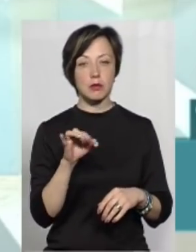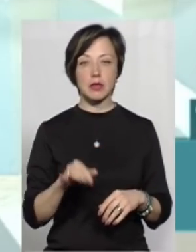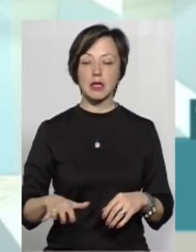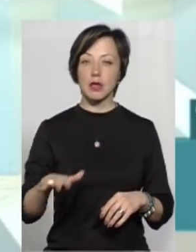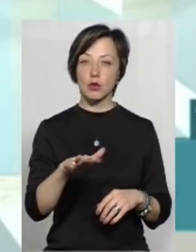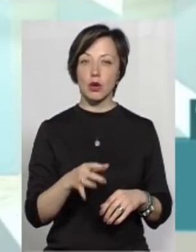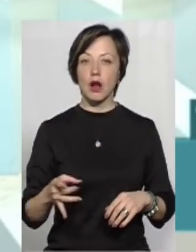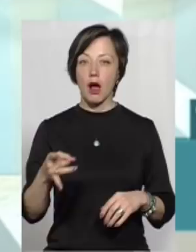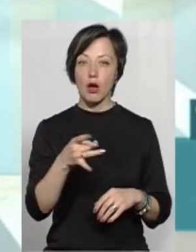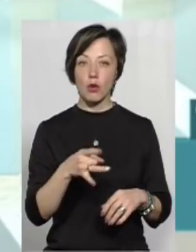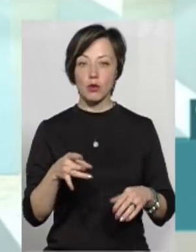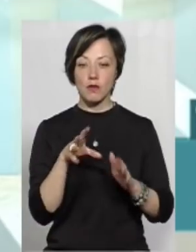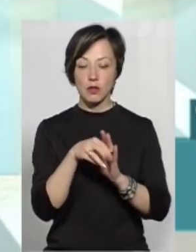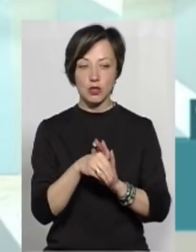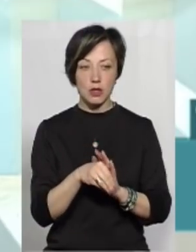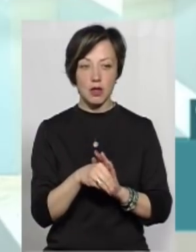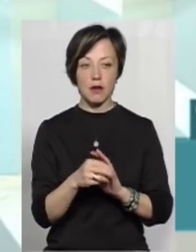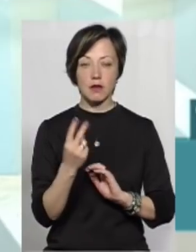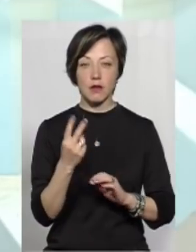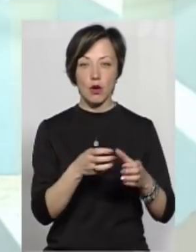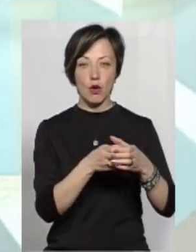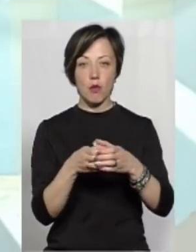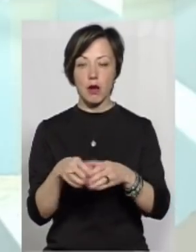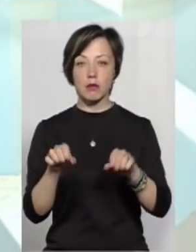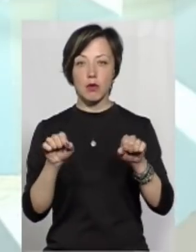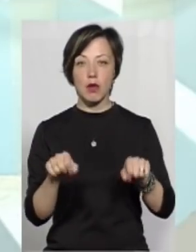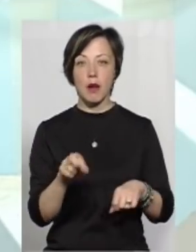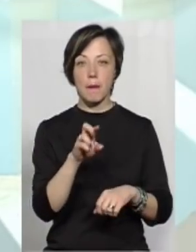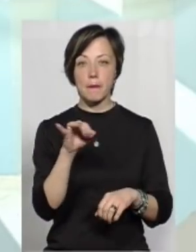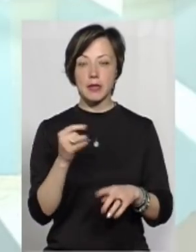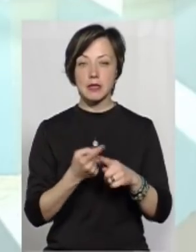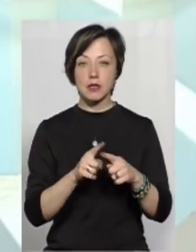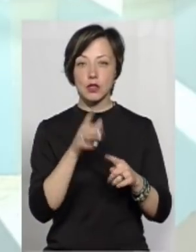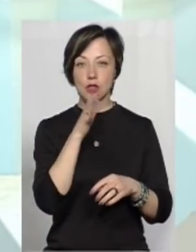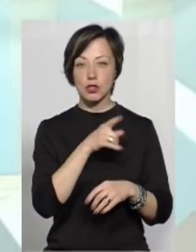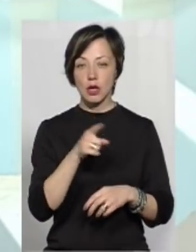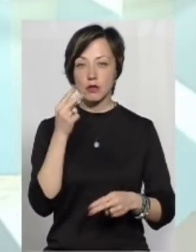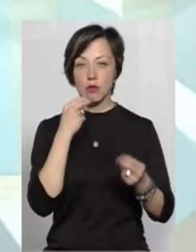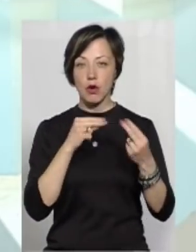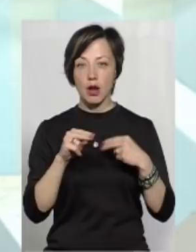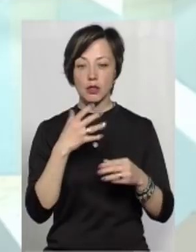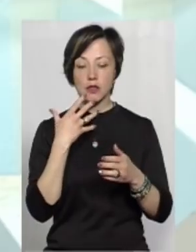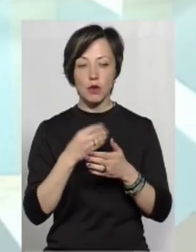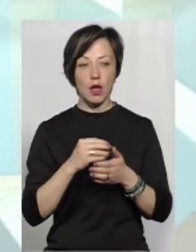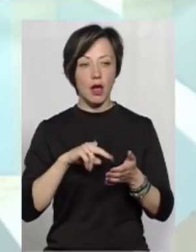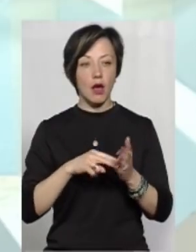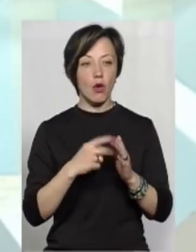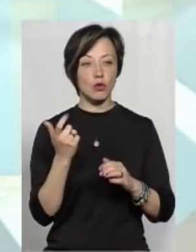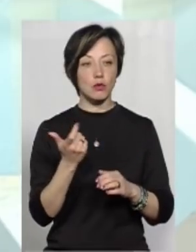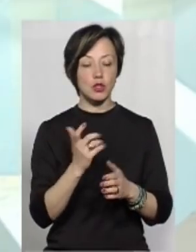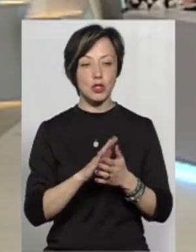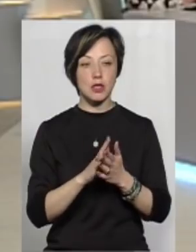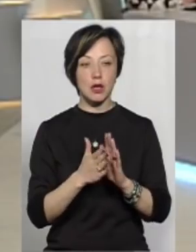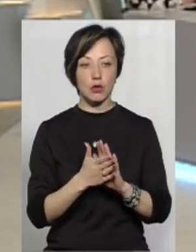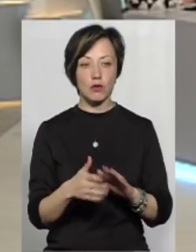Територія району, яка б війшла умовно в дві громади, могла би за цей час покращити своє економічне становище. А